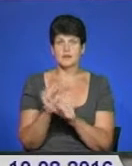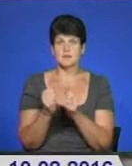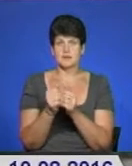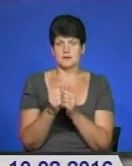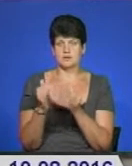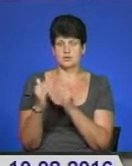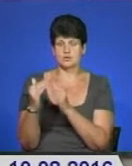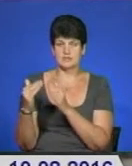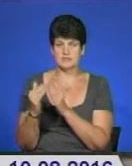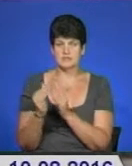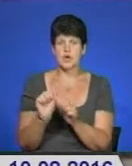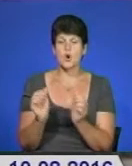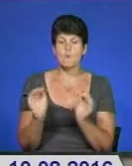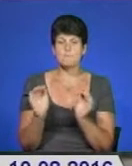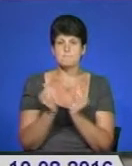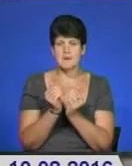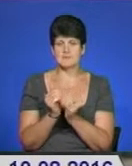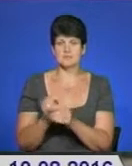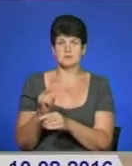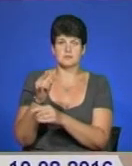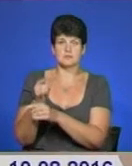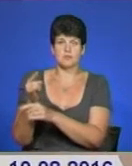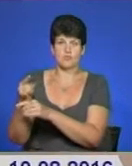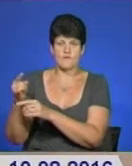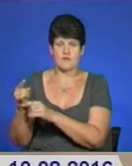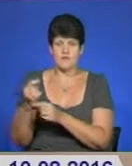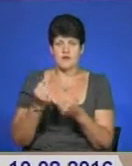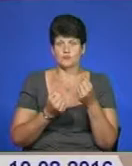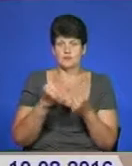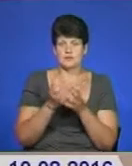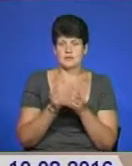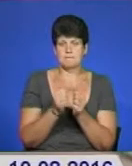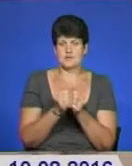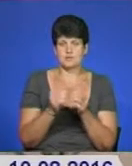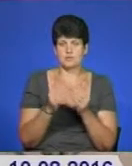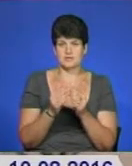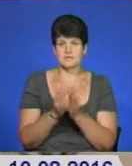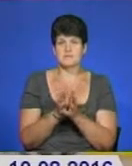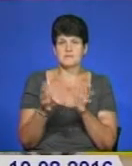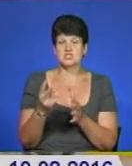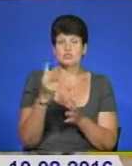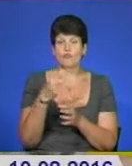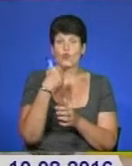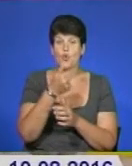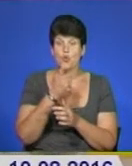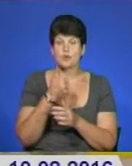території та обмеження паркування автомобілів під вікнами будинку. Більше двох років так інтенсивно починає